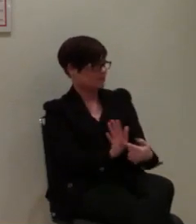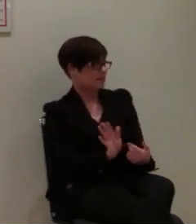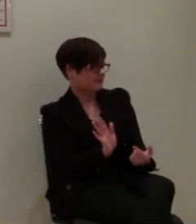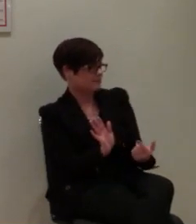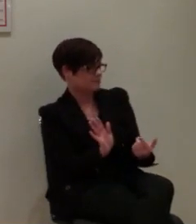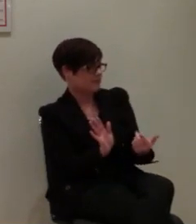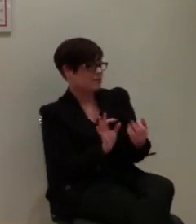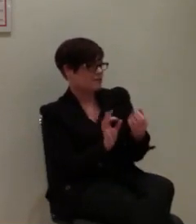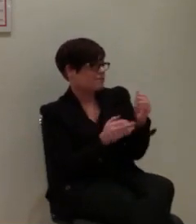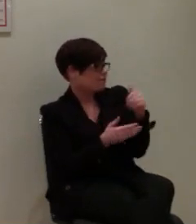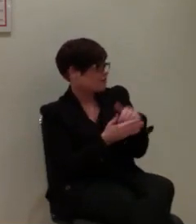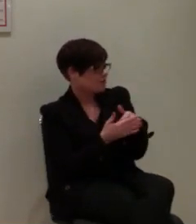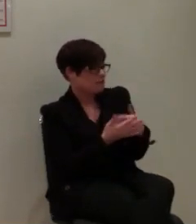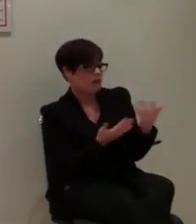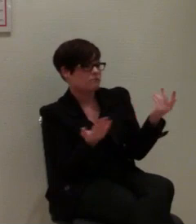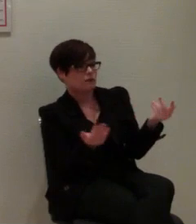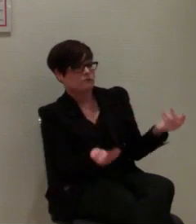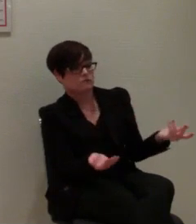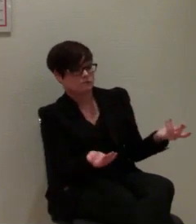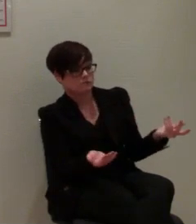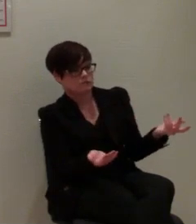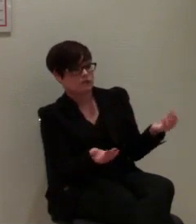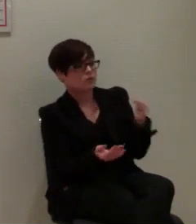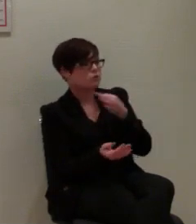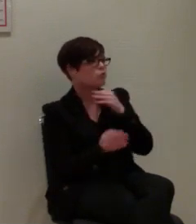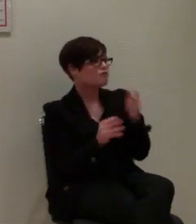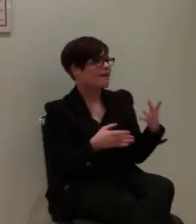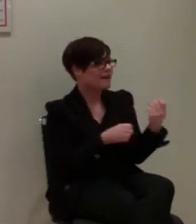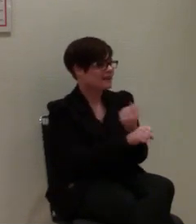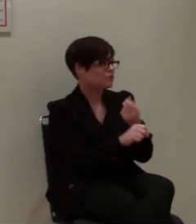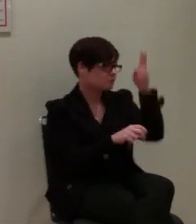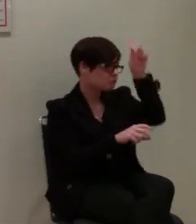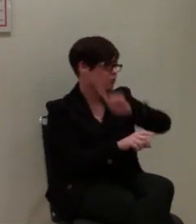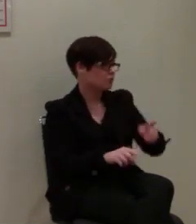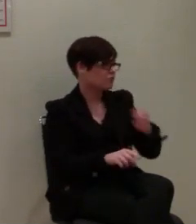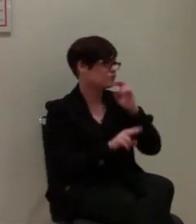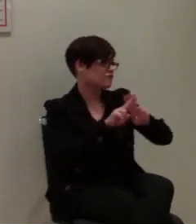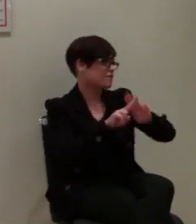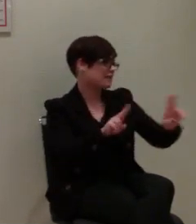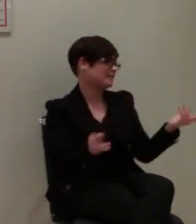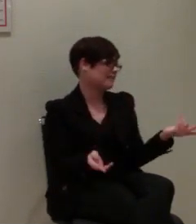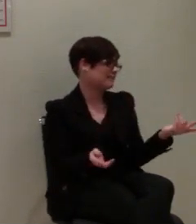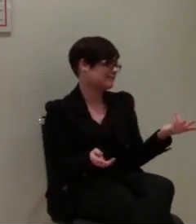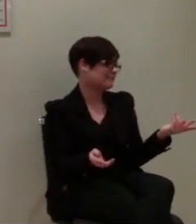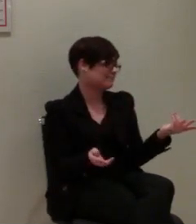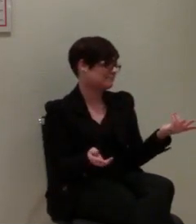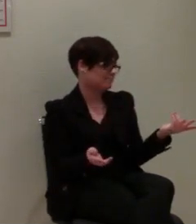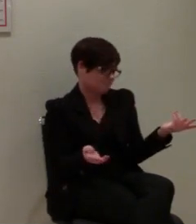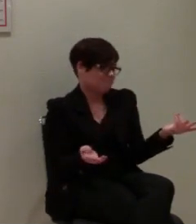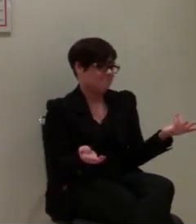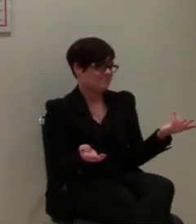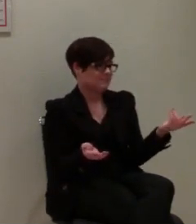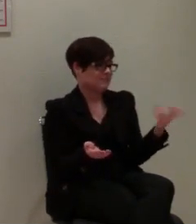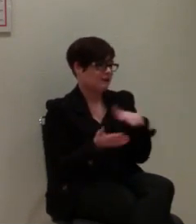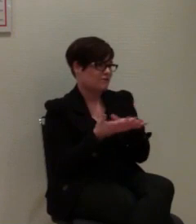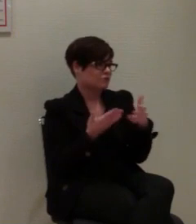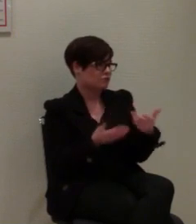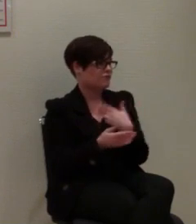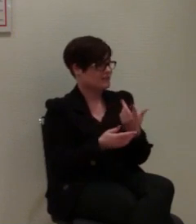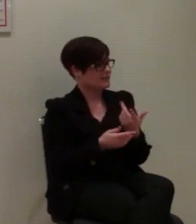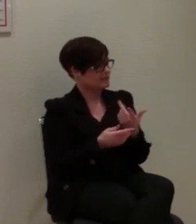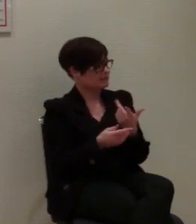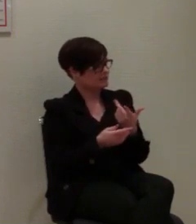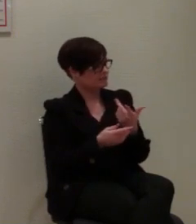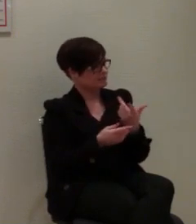Uns geht es darum, dass die Notfallrettung in Deutschland verbessert wird, das Notfallwesen verbessert wird. Das ist einfach unsere Mission